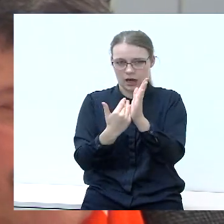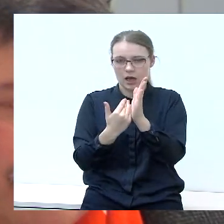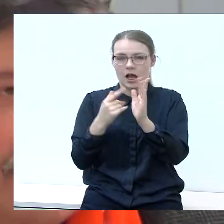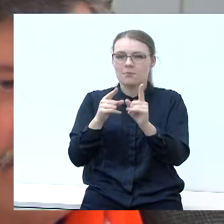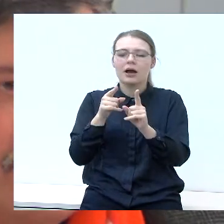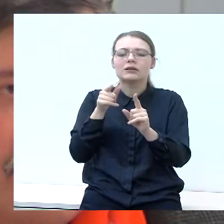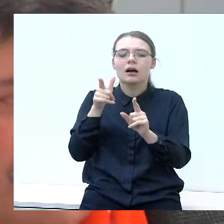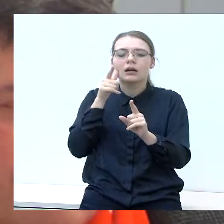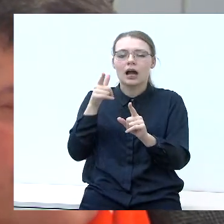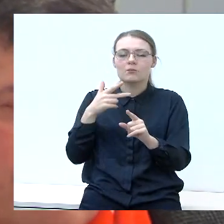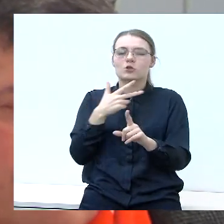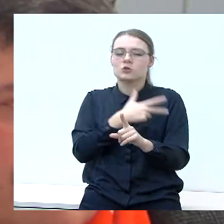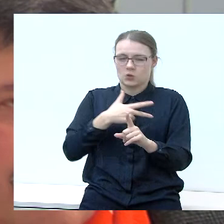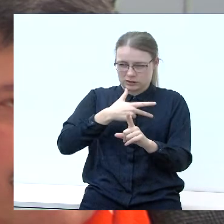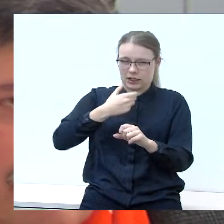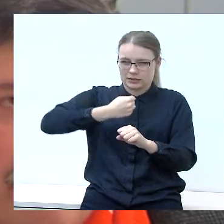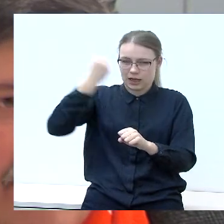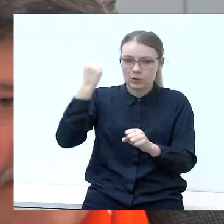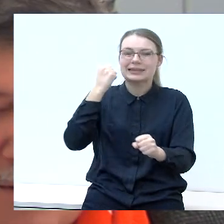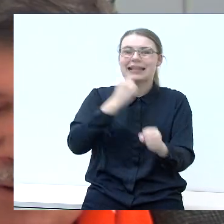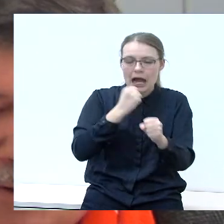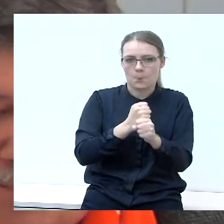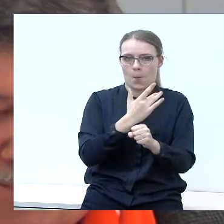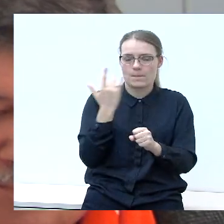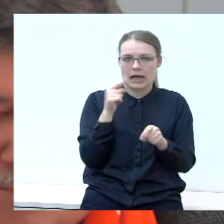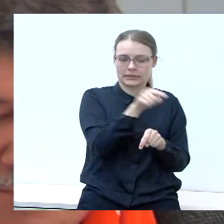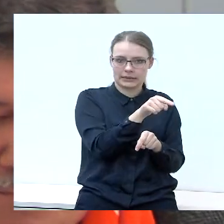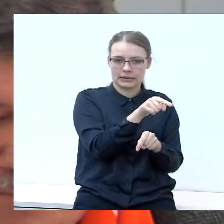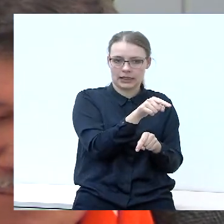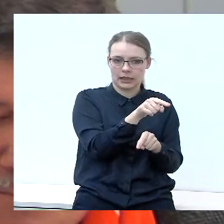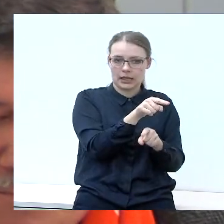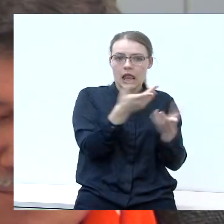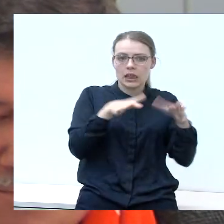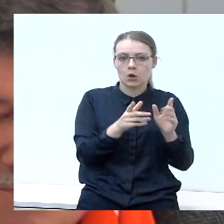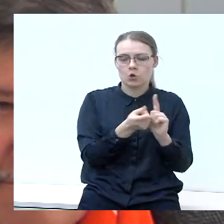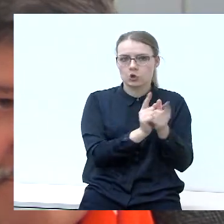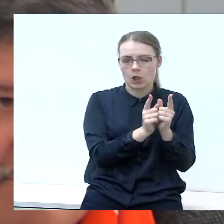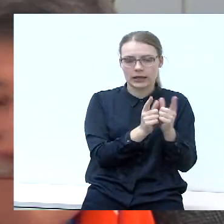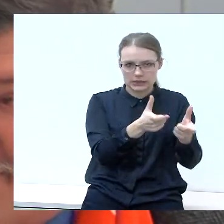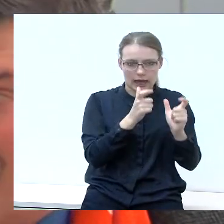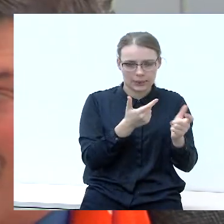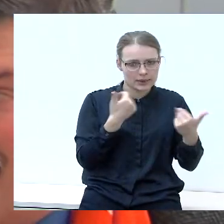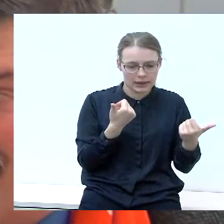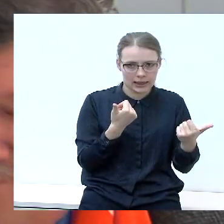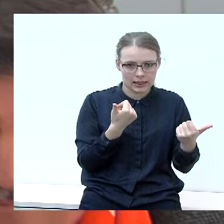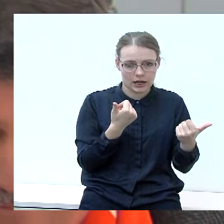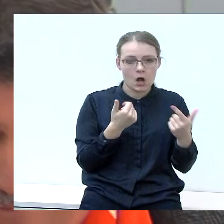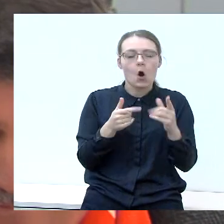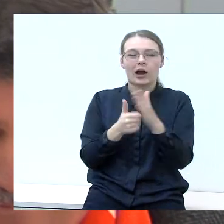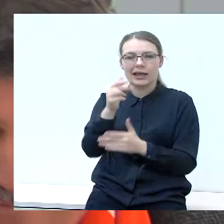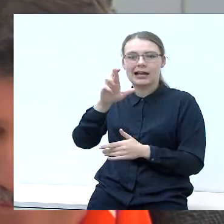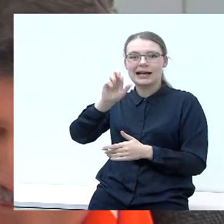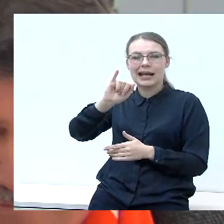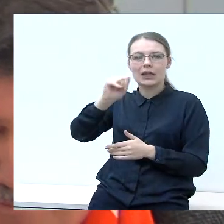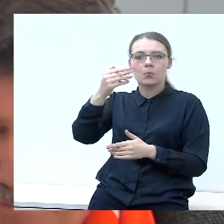socialdemokratų, bet socialdemokratų darbų partijai. Tai jie kaip ir liko skulingi tą atsakymą, o mūsų gerbiamas Raimondas, kada